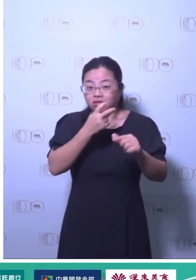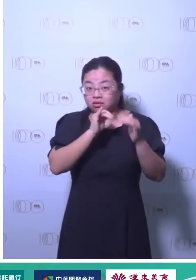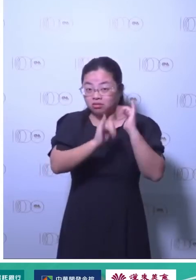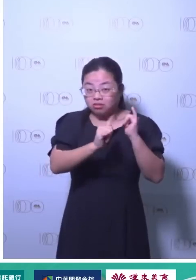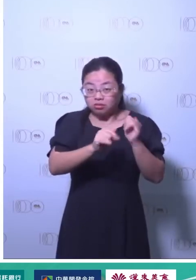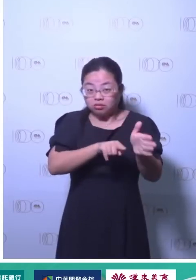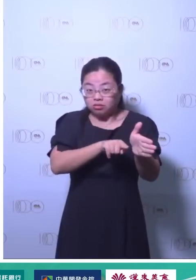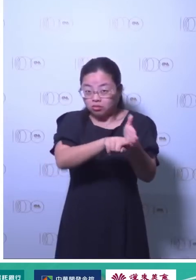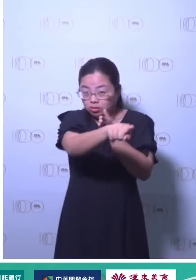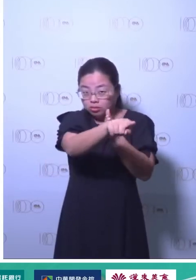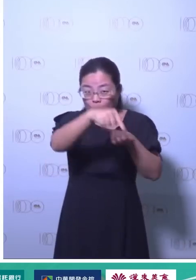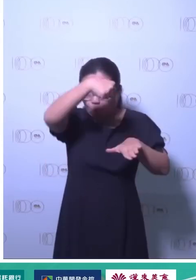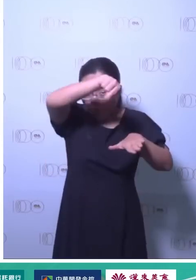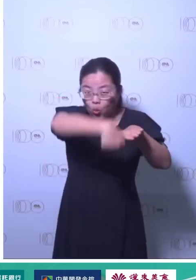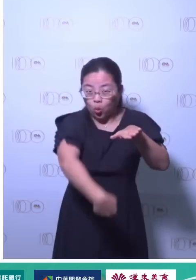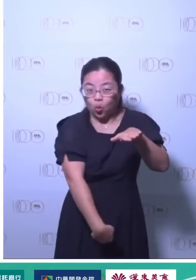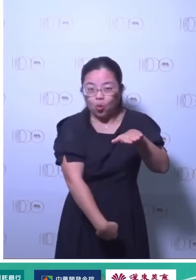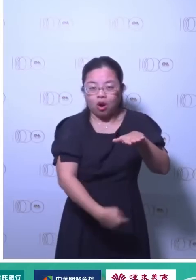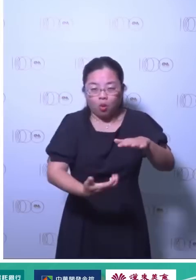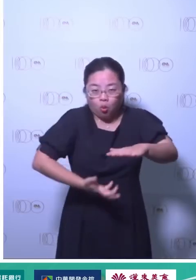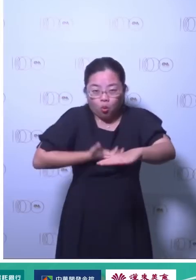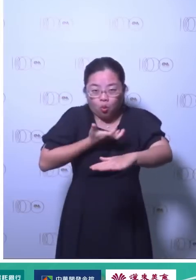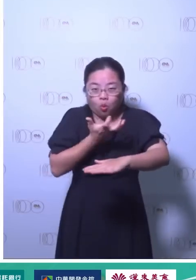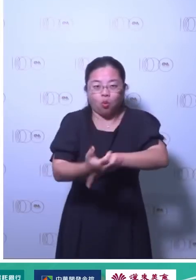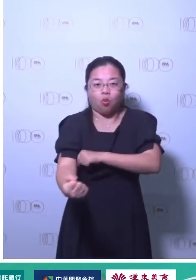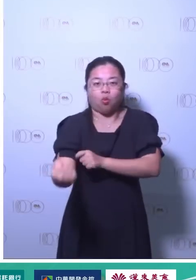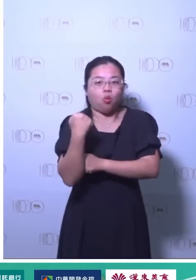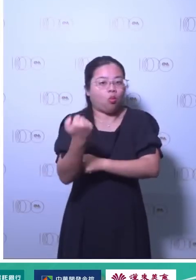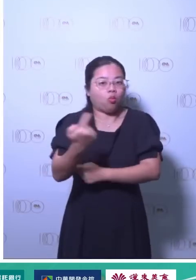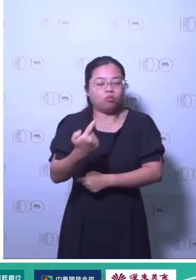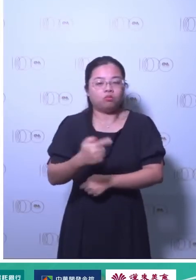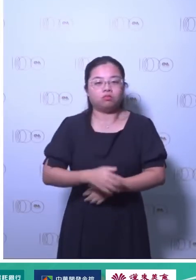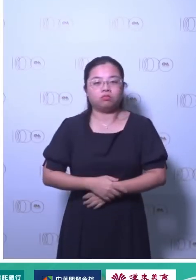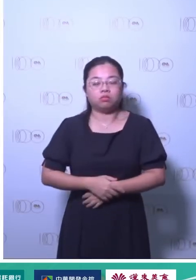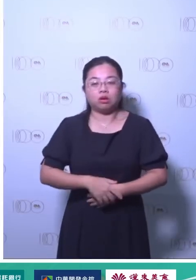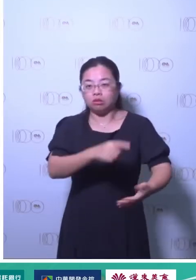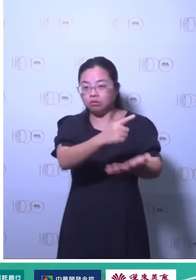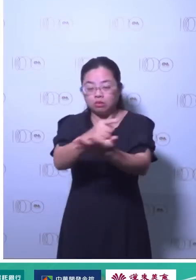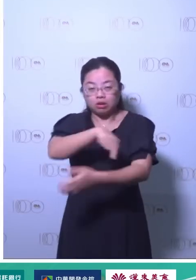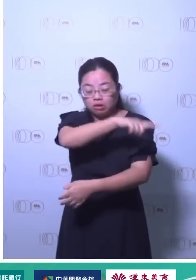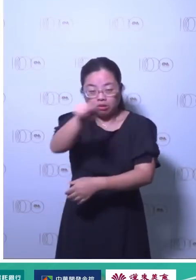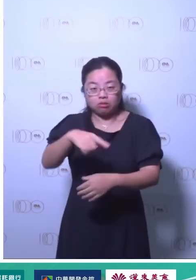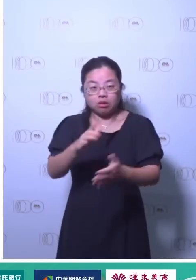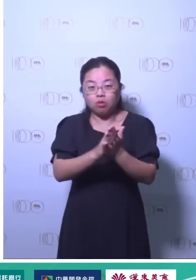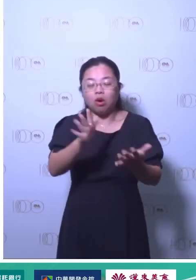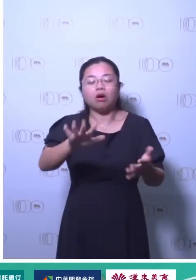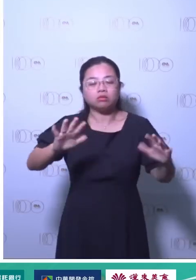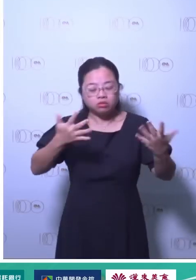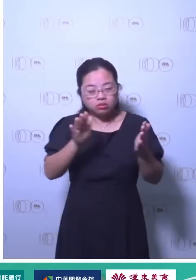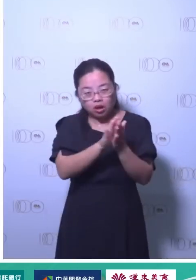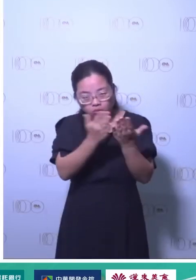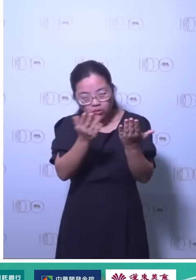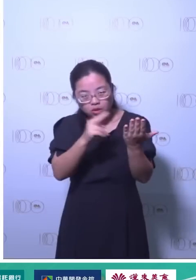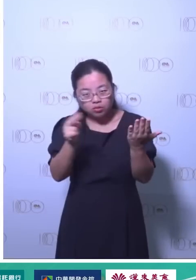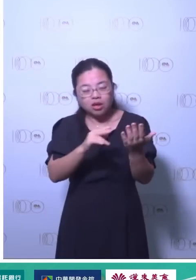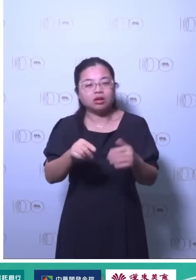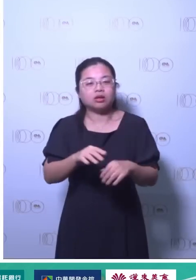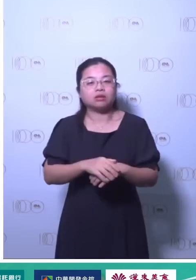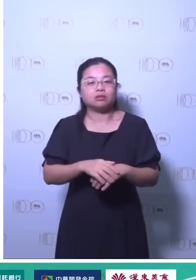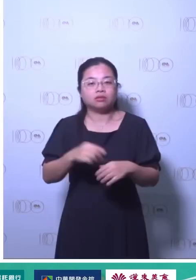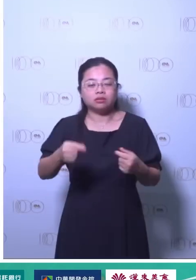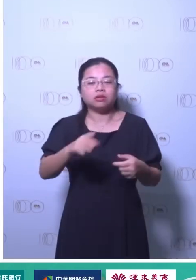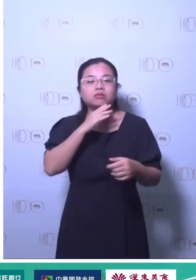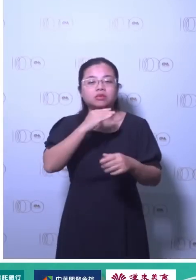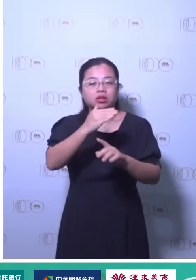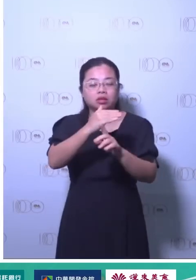任顾问那我本来想说顾问嘛就是顾来问一问结果不是其实我拆听整个过程之后很惊讶那个中